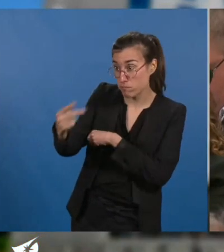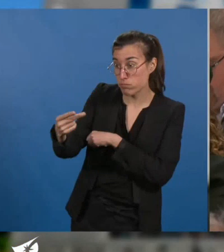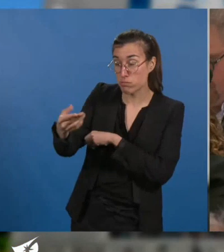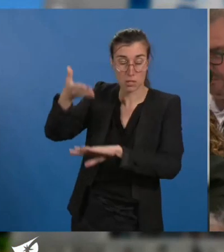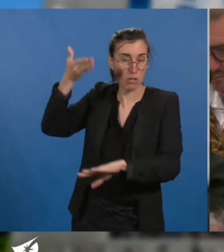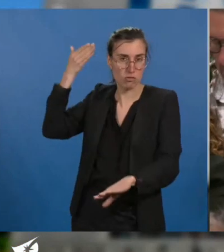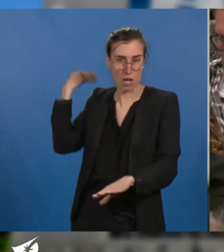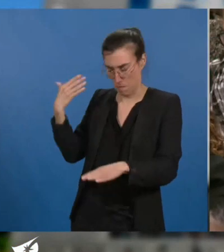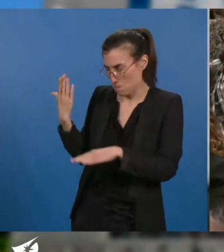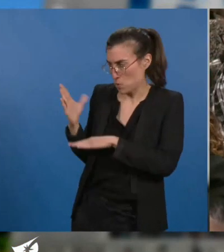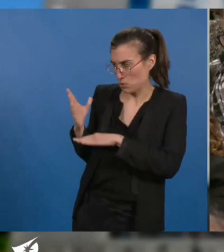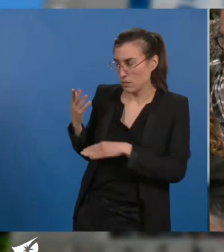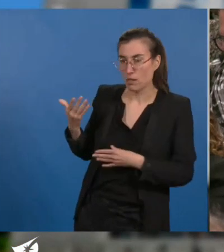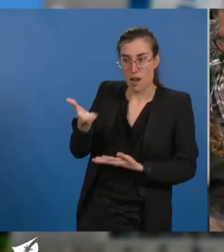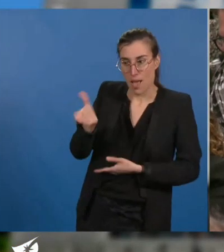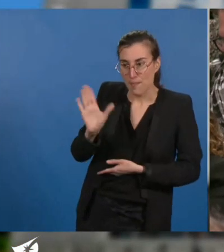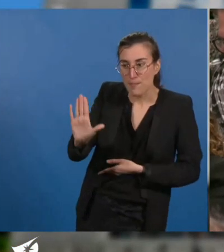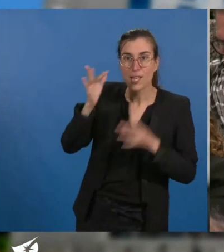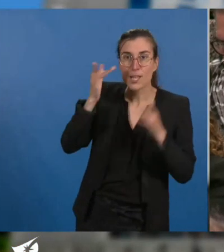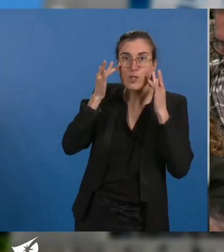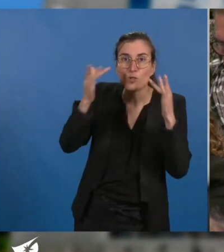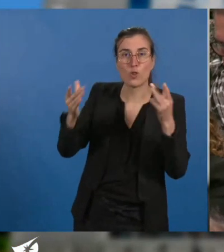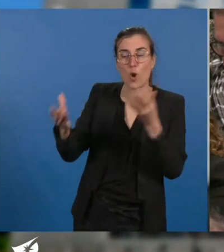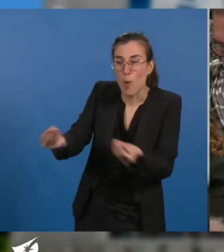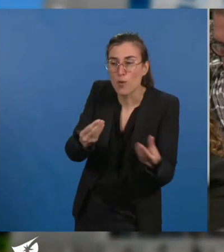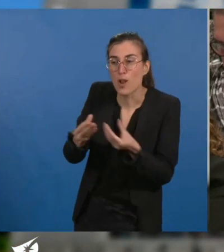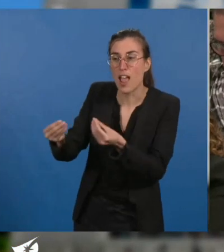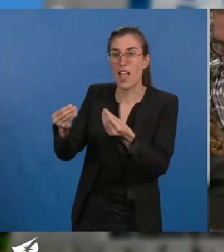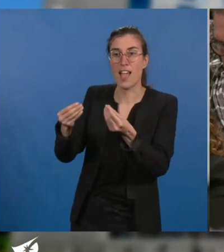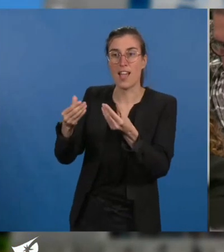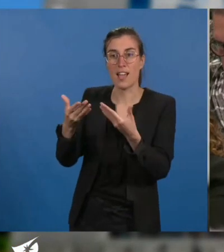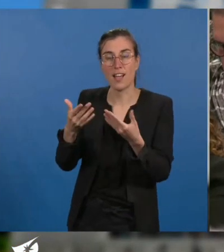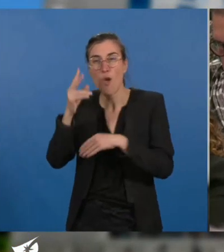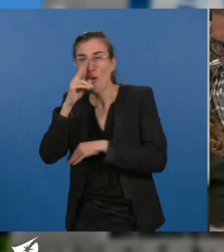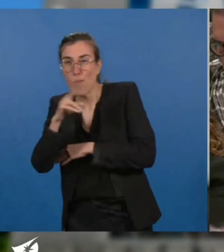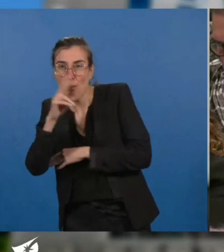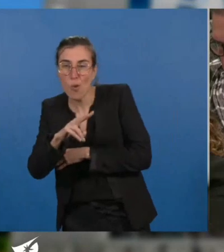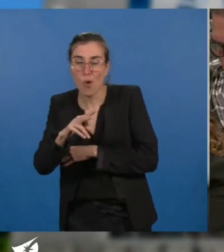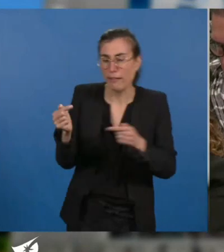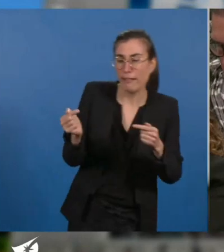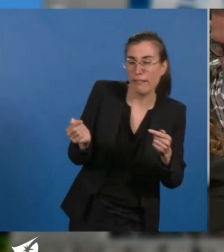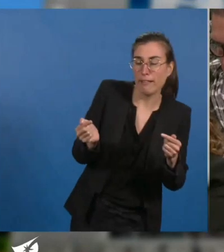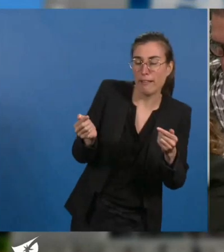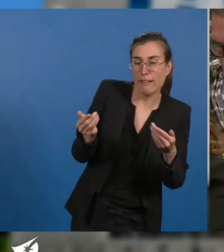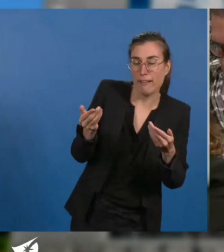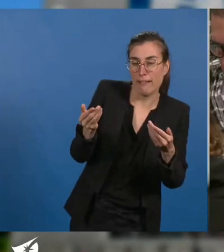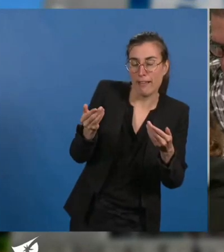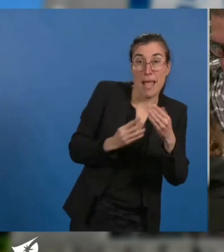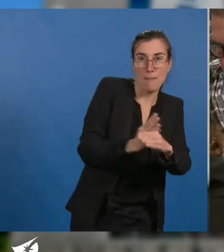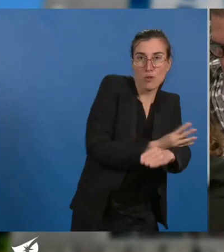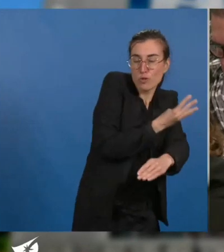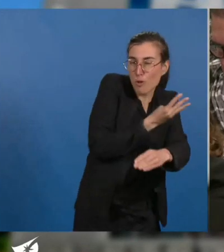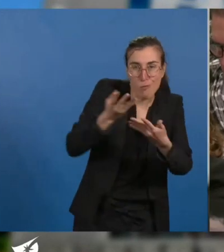culture populaire où l'humour le disputent à l'émotion avec une créativité toujours